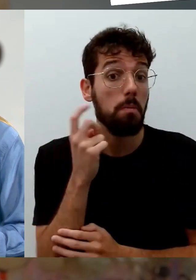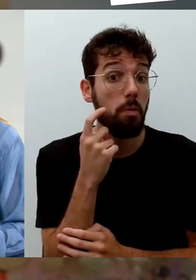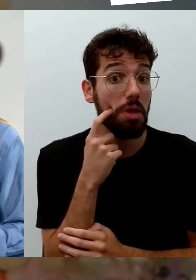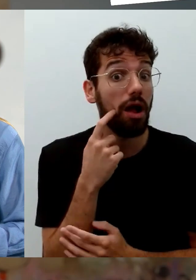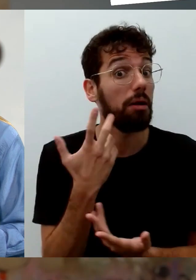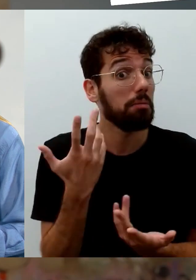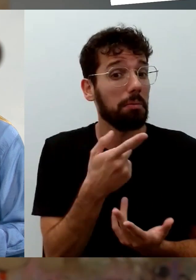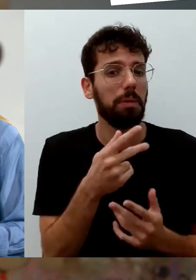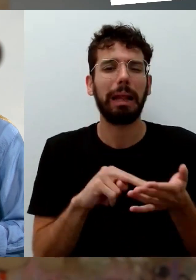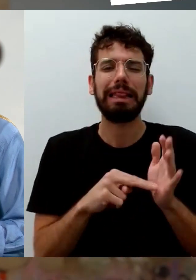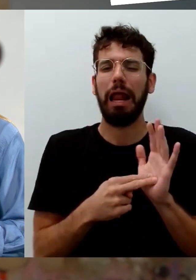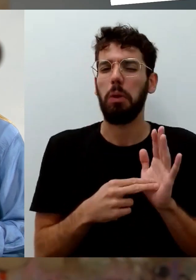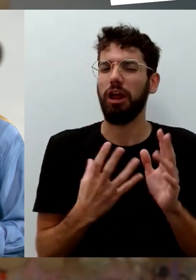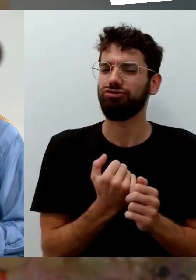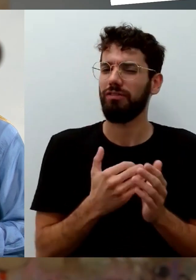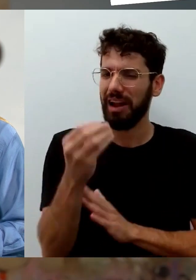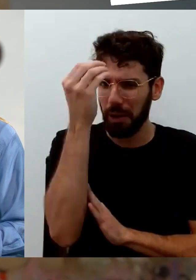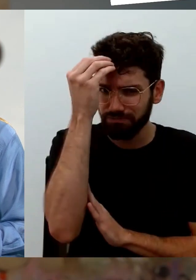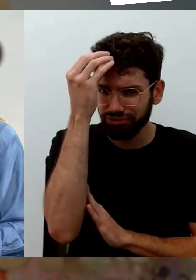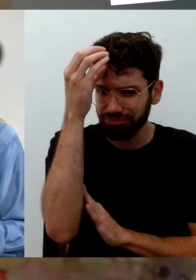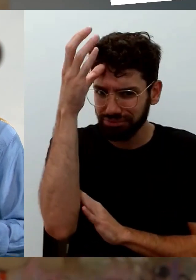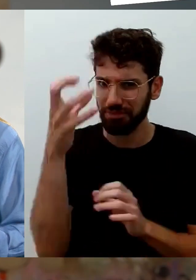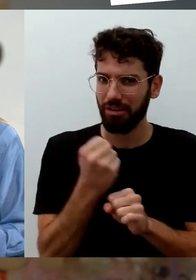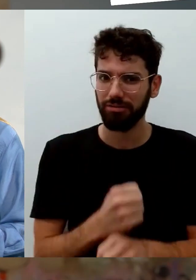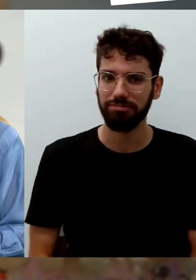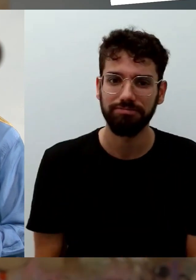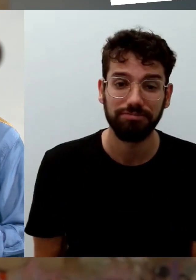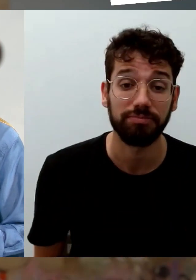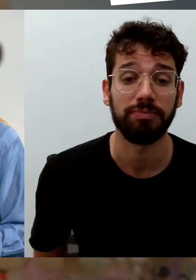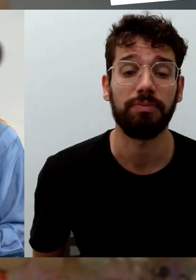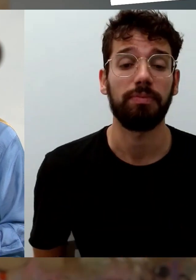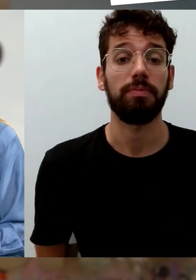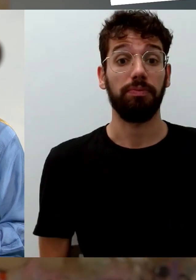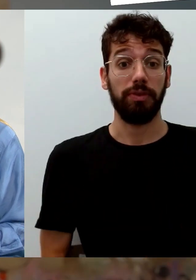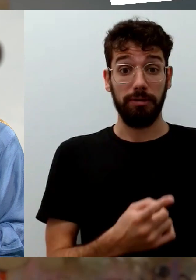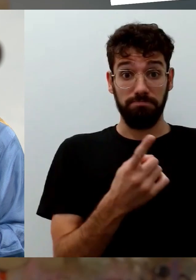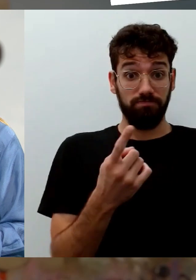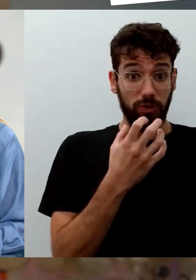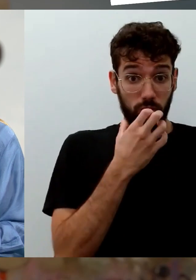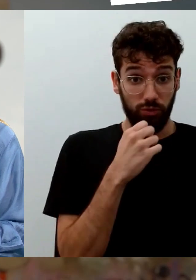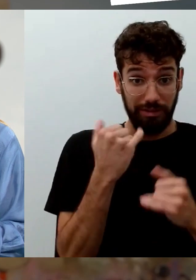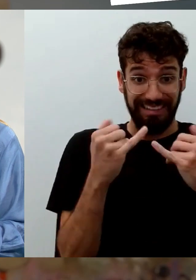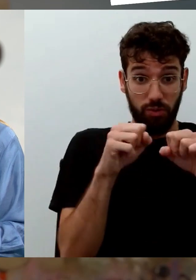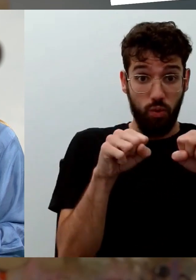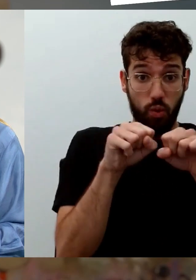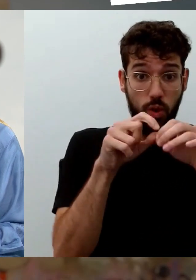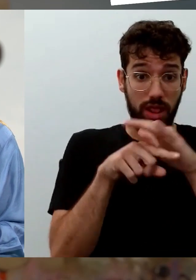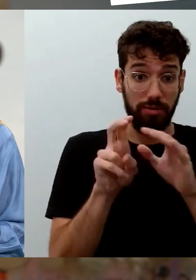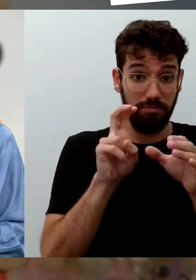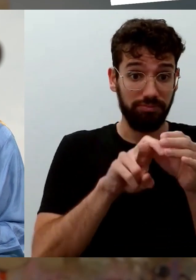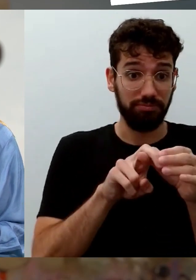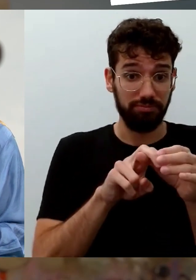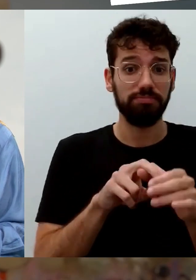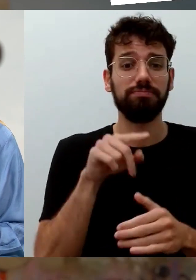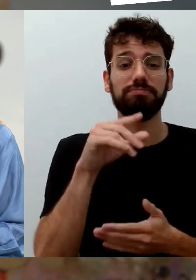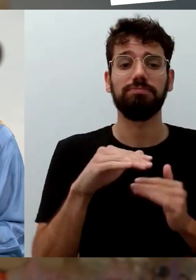neuen Technologien weiterbilden kann. Und für alle, die sich jetzt online zuschalten möchten, hat der Landkreis Regensburg etwas im